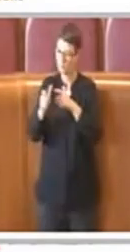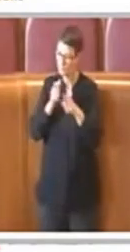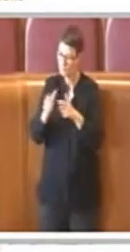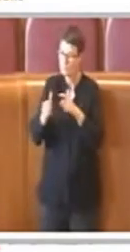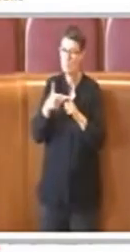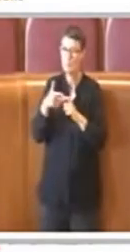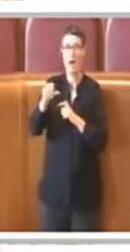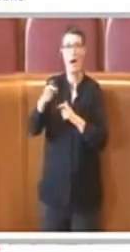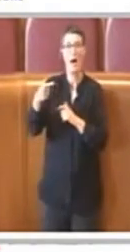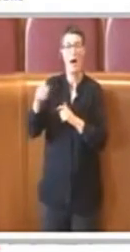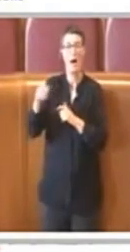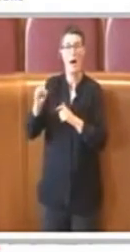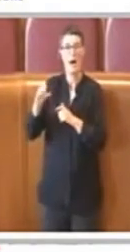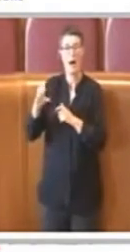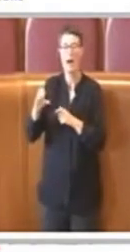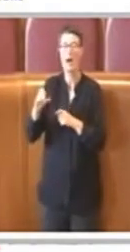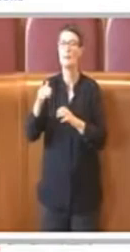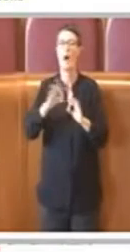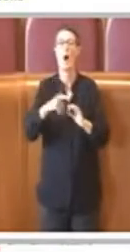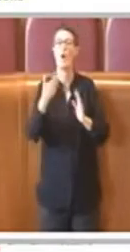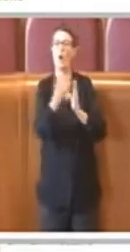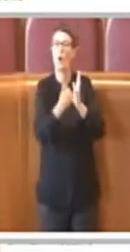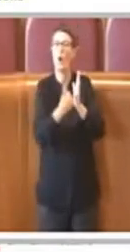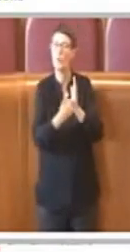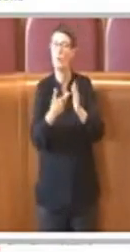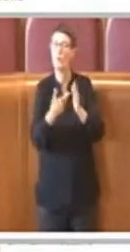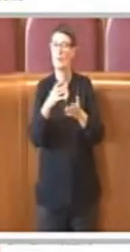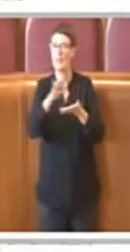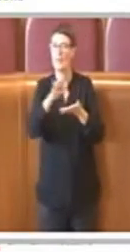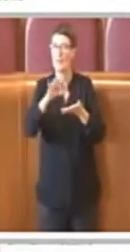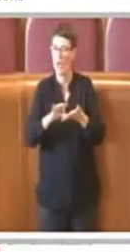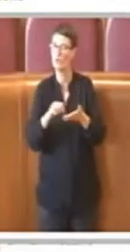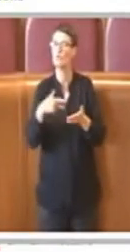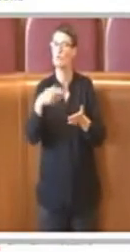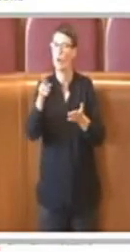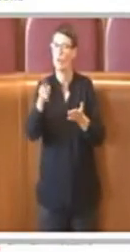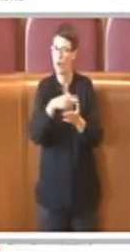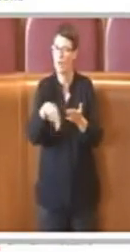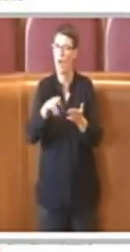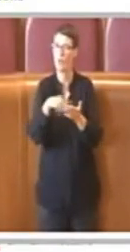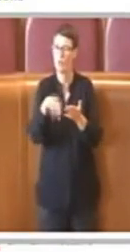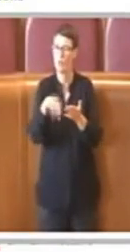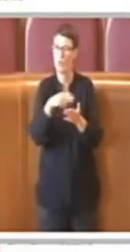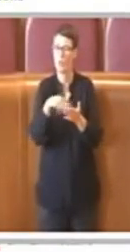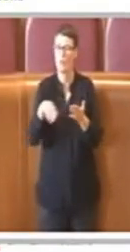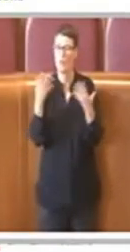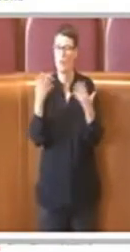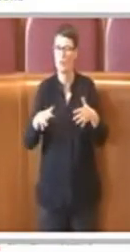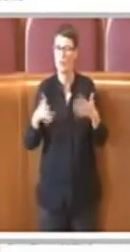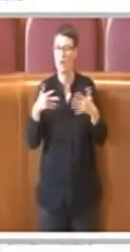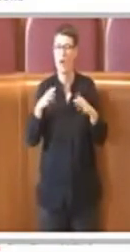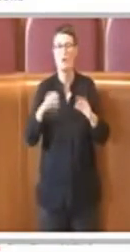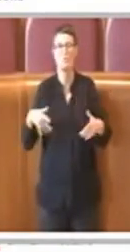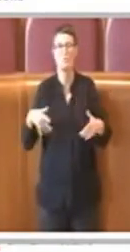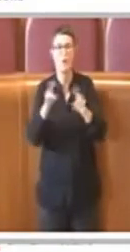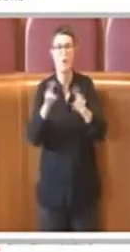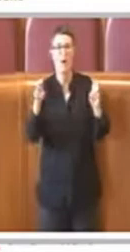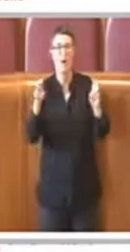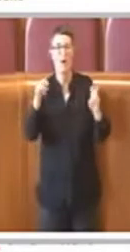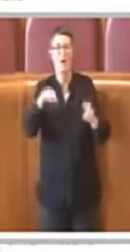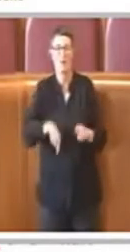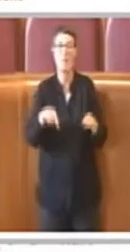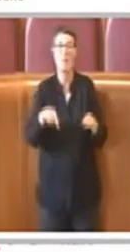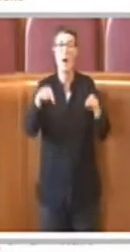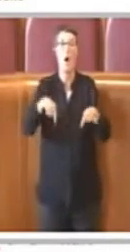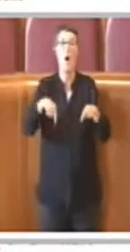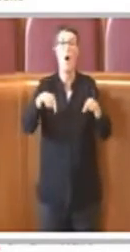sono stati votati tantissimi ordini del giorno, anche a firma mia, comunque della maggioranza, su questo importante tema, quindi che l'opposizione lo scopra